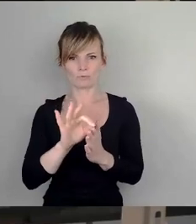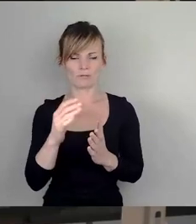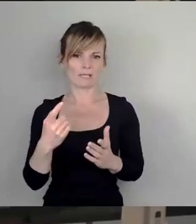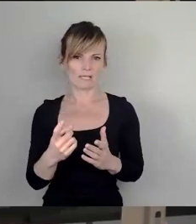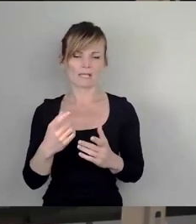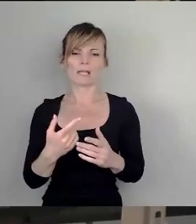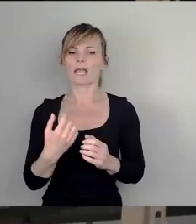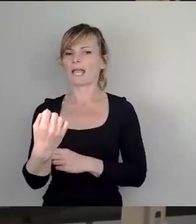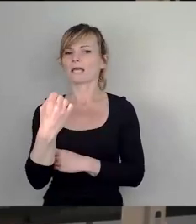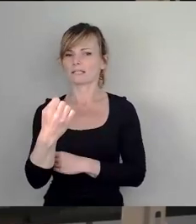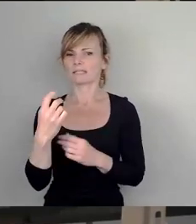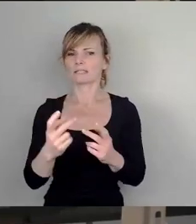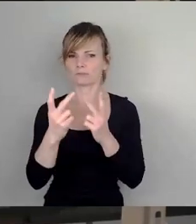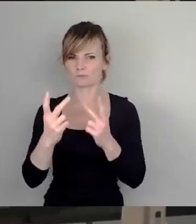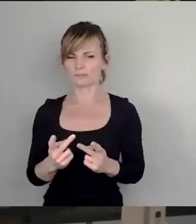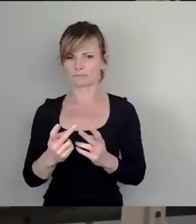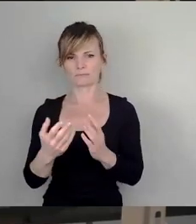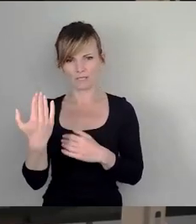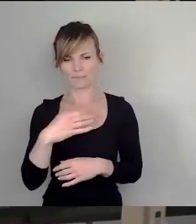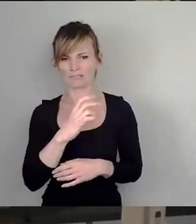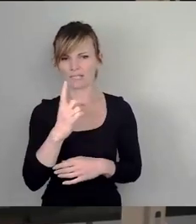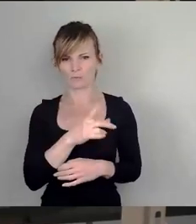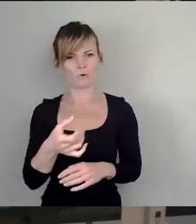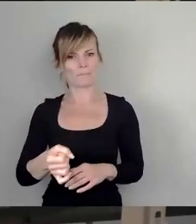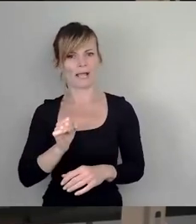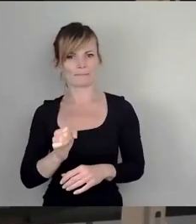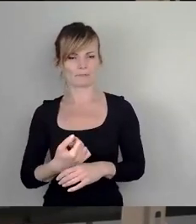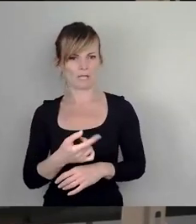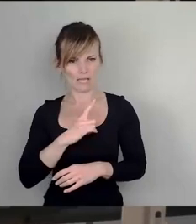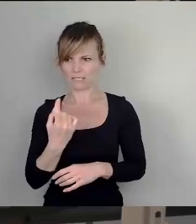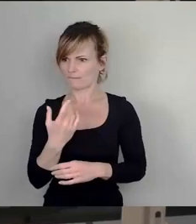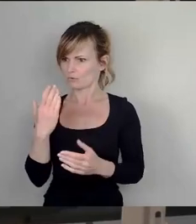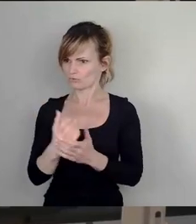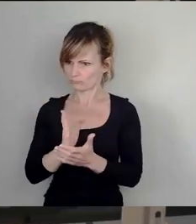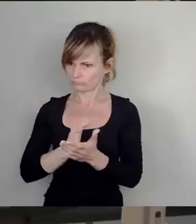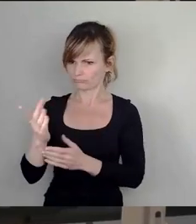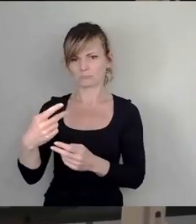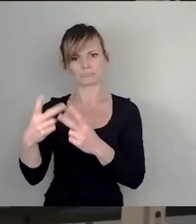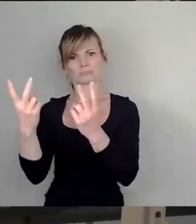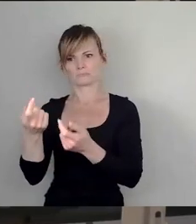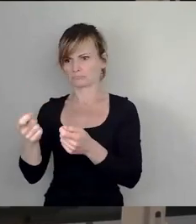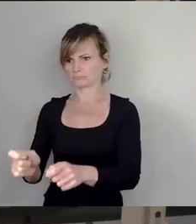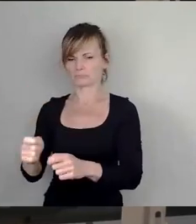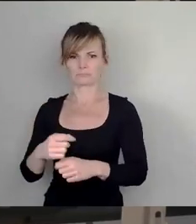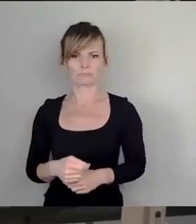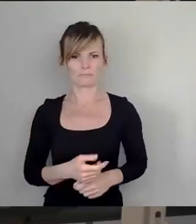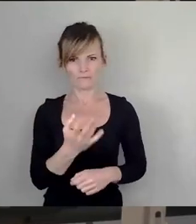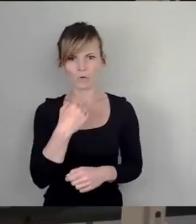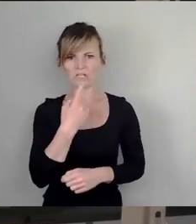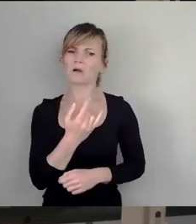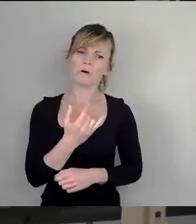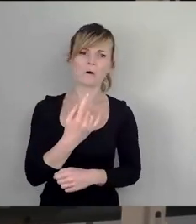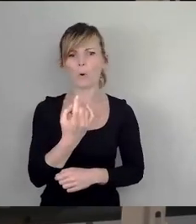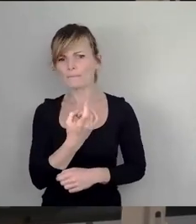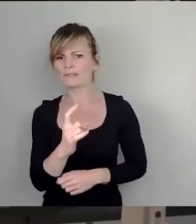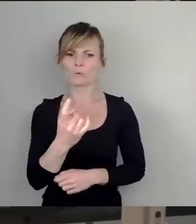ausgebremst hat. Hätten wir schon beschlossen haben können. Erst hat sie immer gejammert, es kommt nicht, es kommt nicht, es kommt nicht. Und dann machen